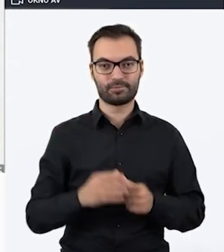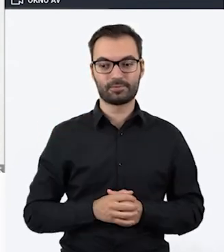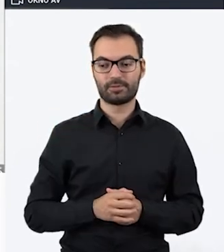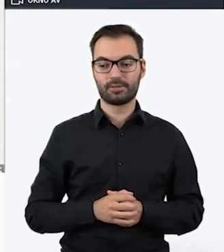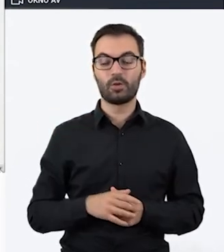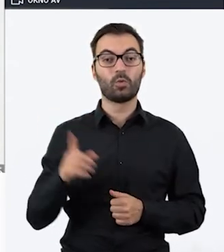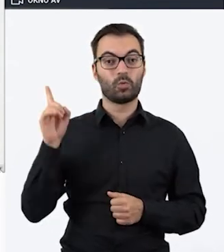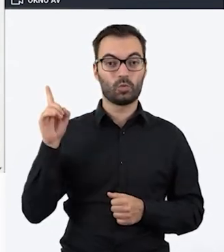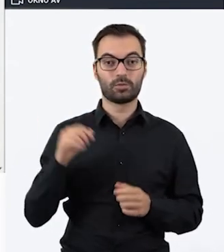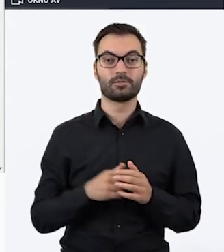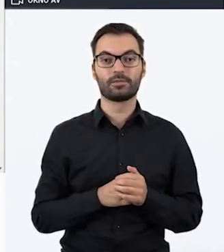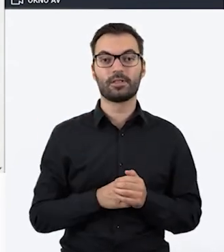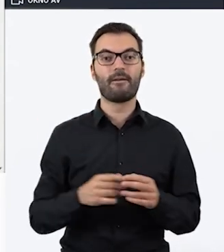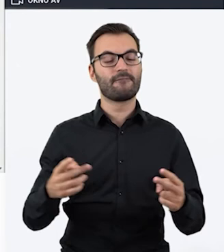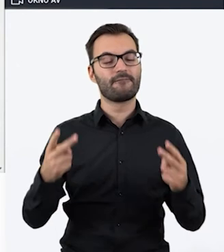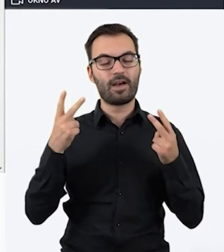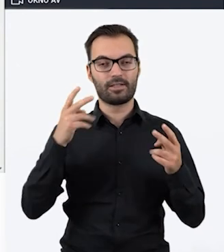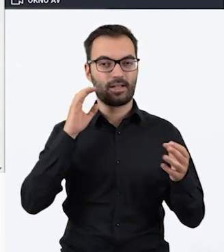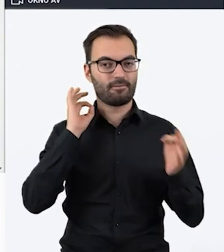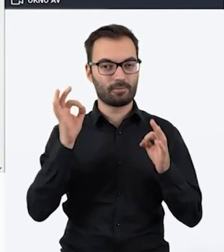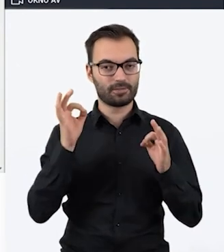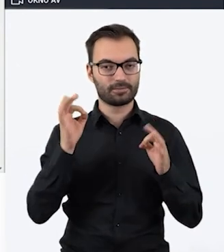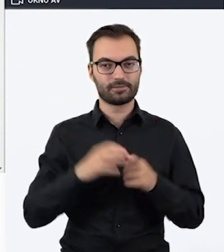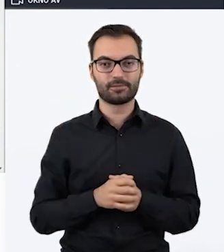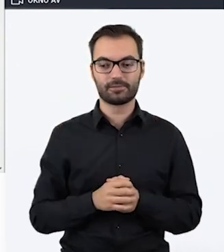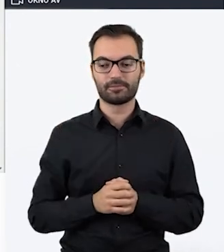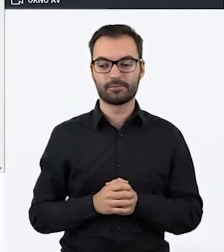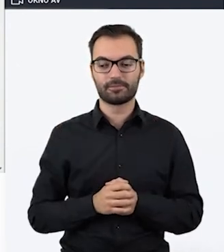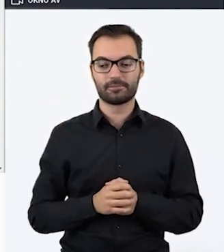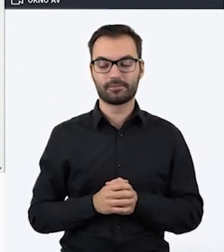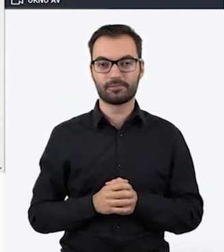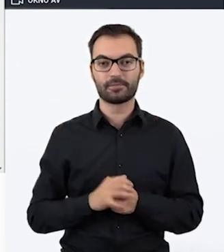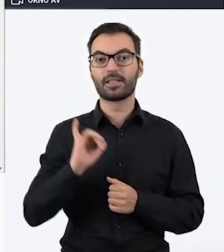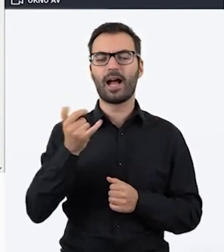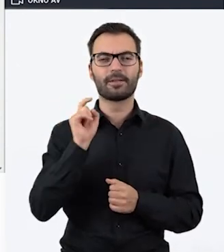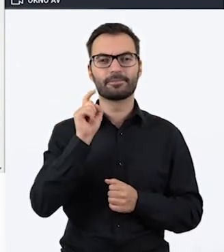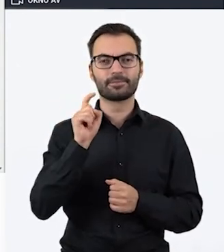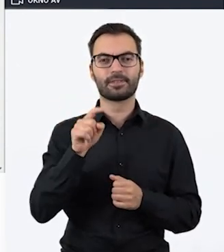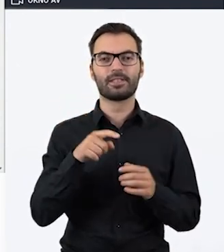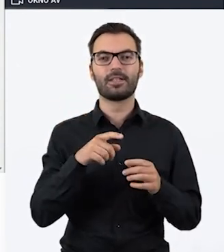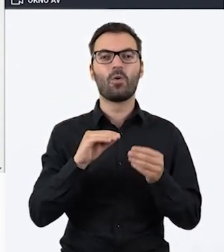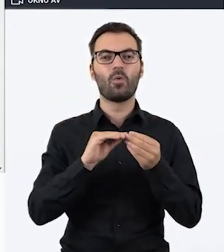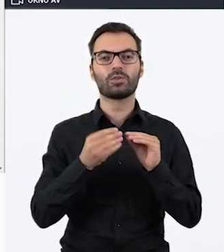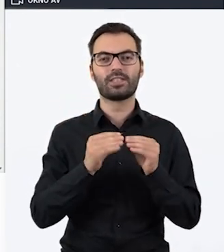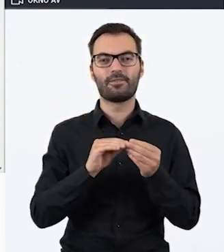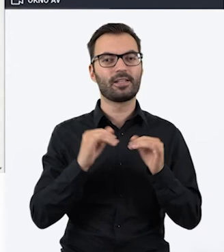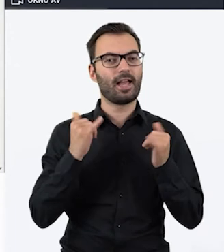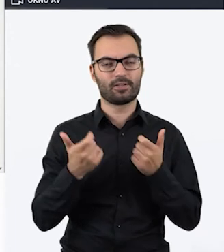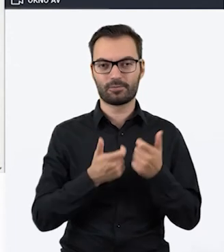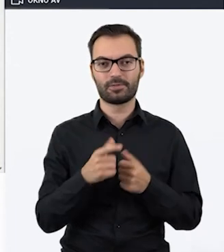ale tutaj jest taka ważna informacja, jak zaznaczyć tutaj w tych ustawieniach.